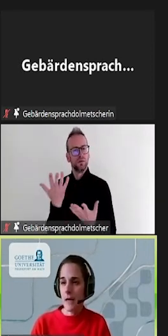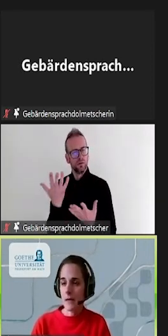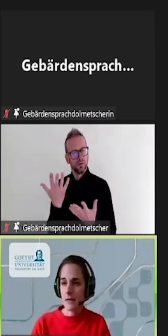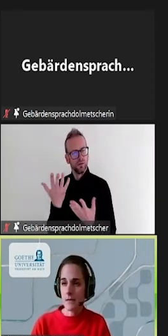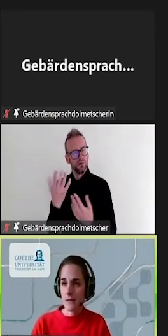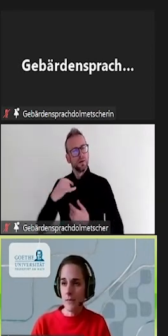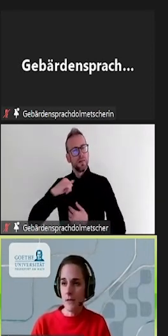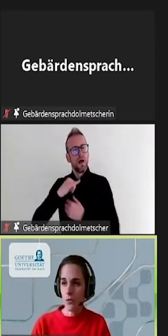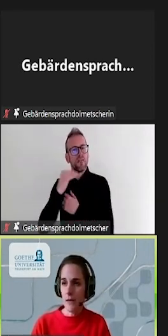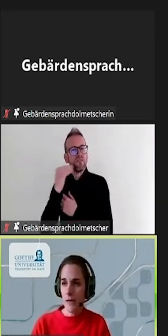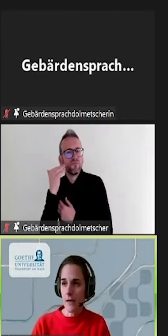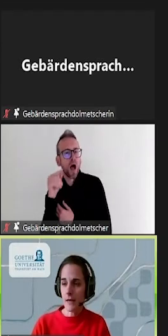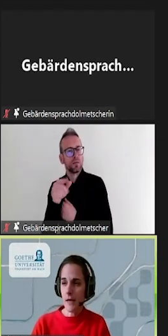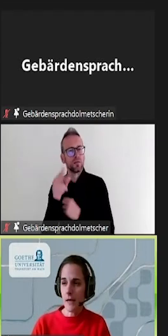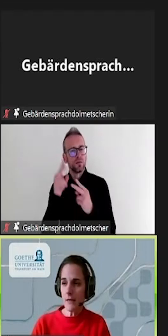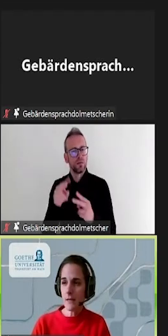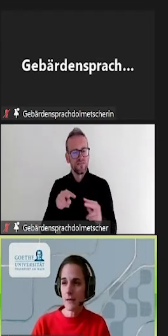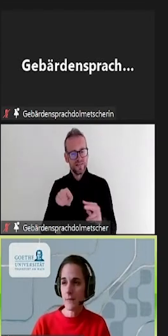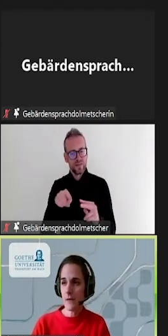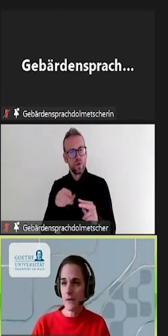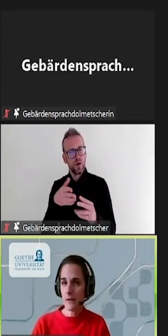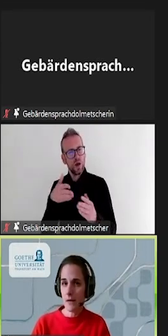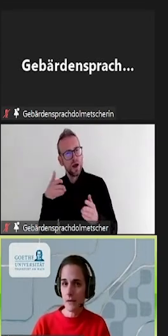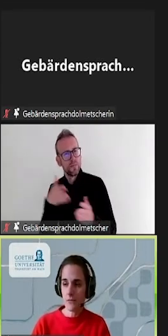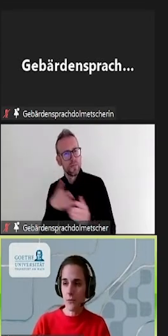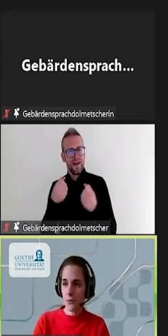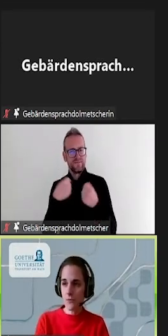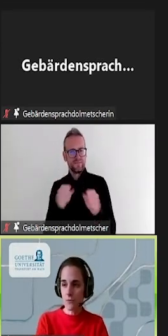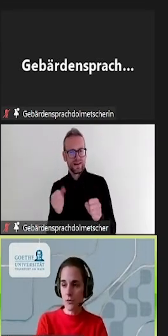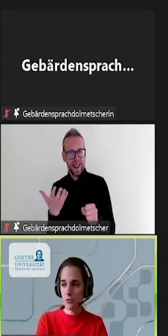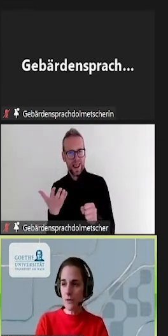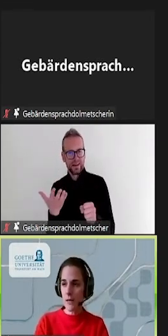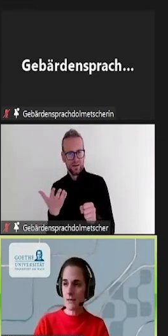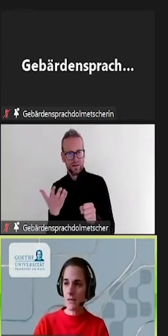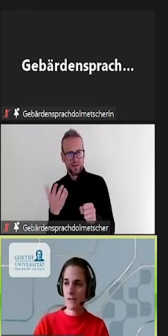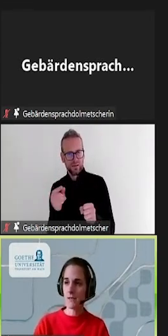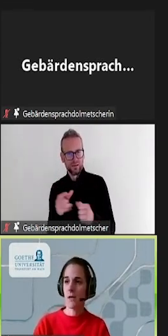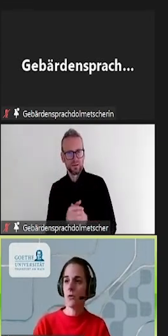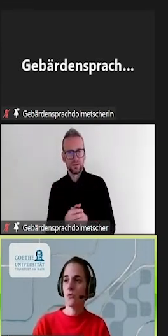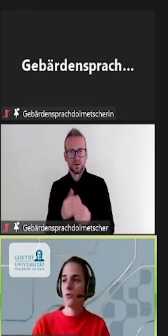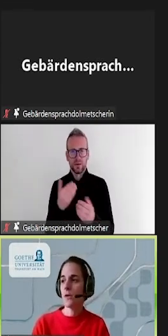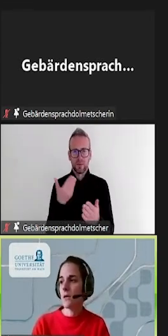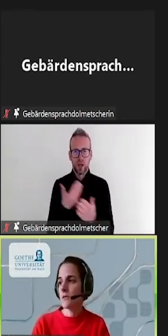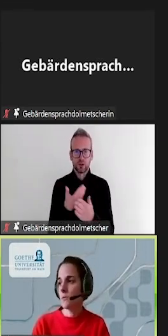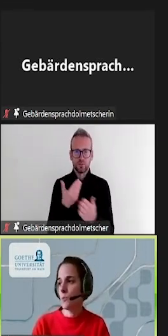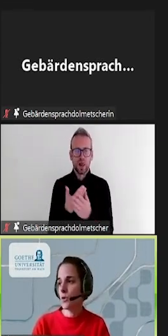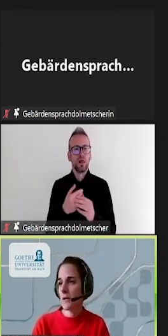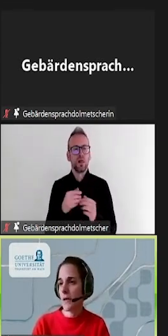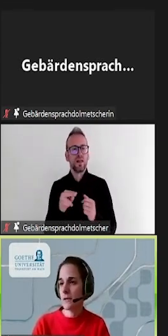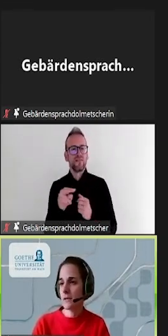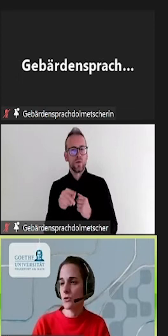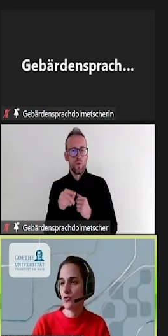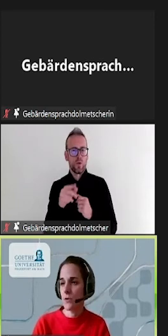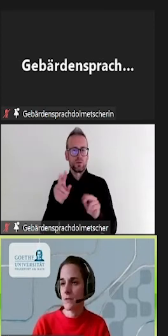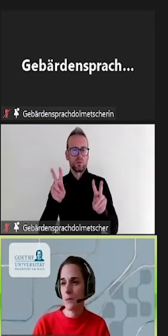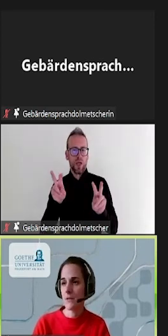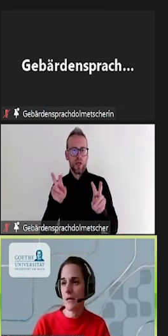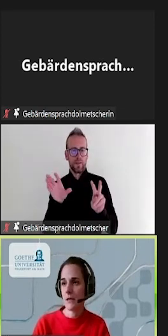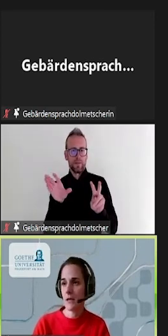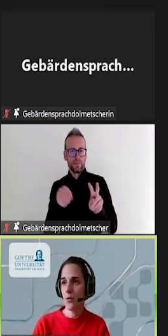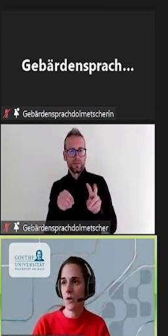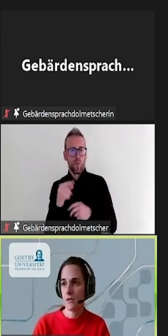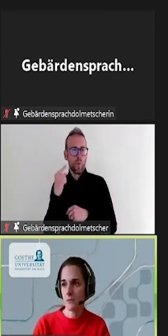Danach geht es in die Mikro-Lerneinheit. Die ist für 15 Minuten angesetzt und dort haben Sie die Möglichkeit, das Tool